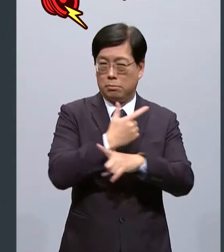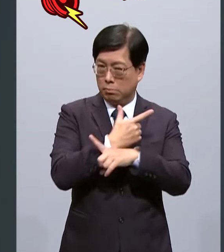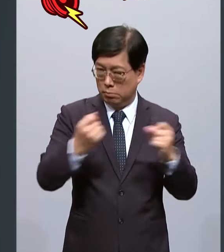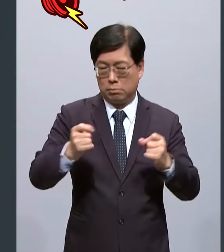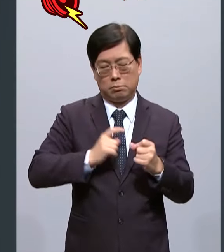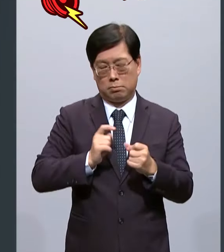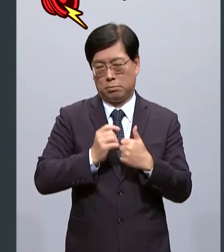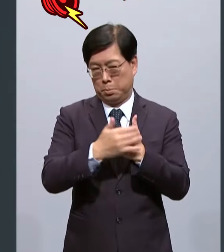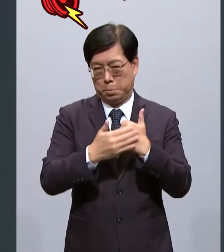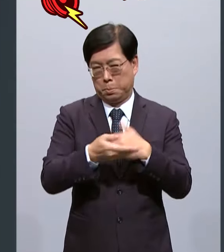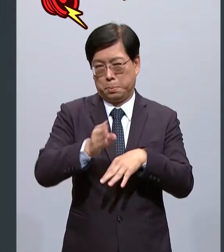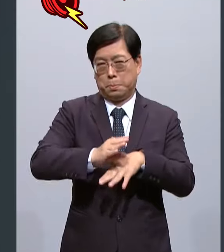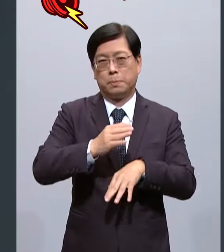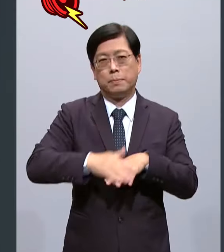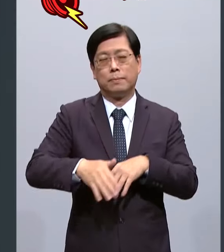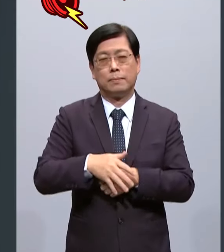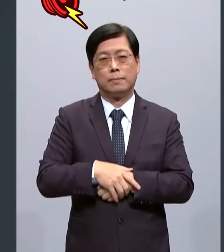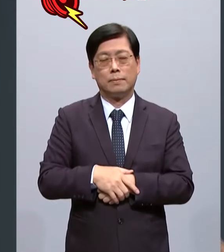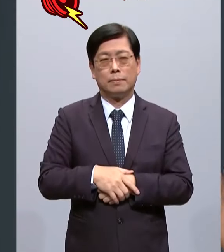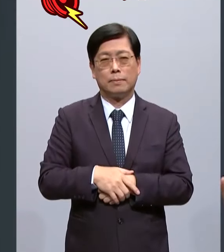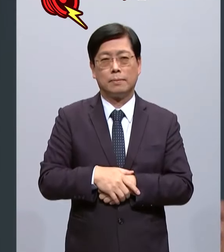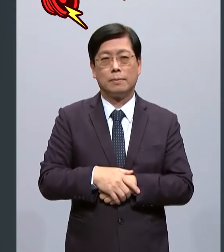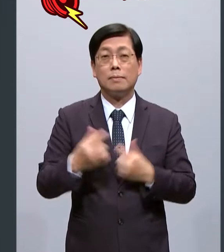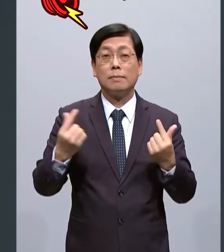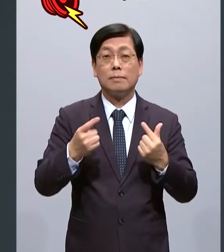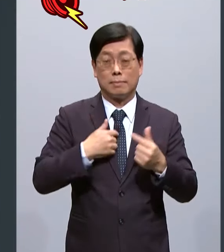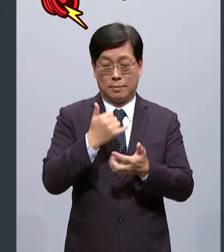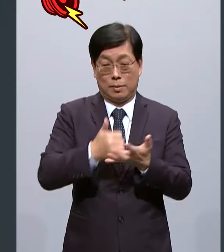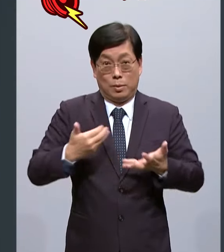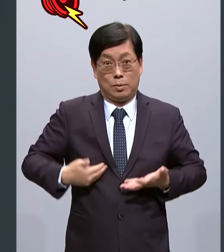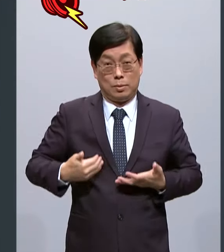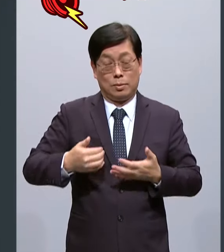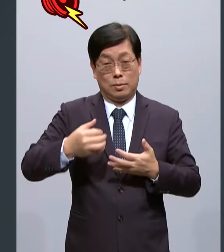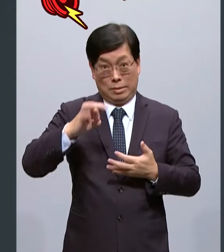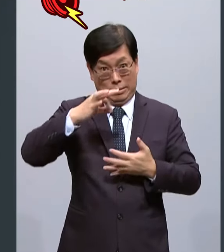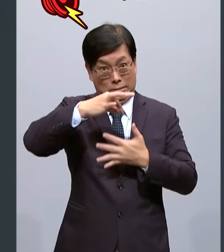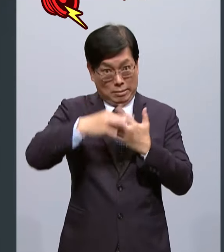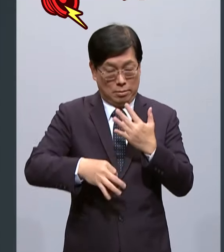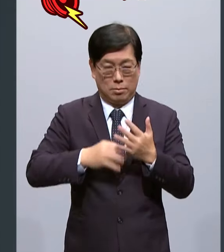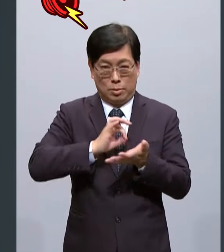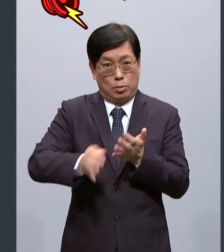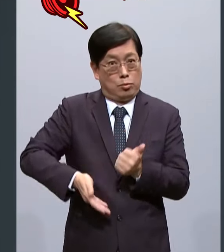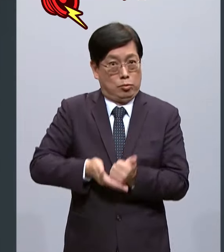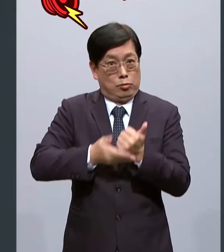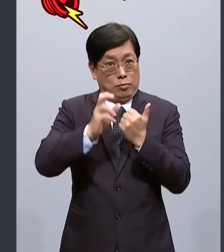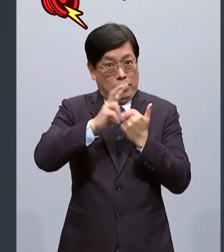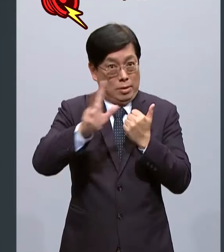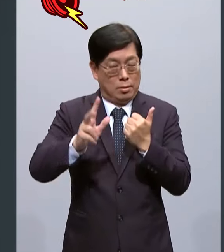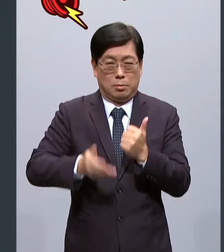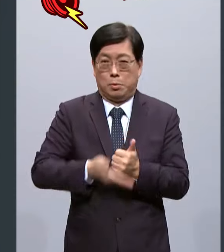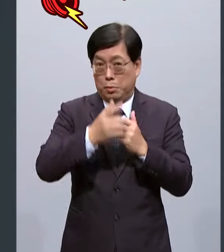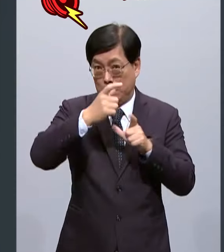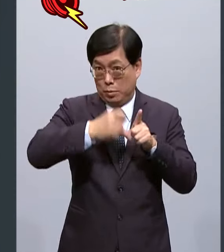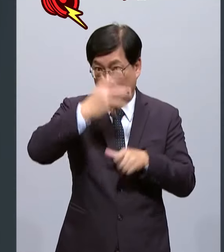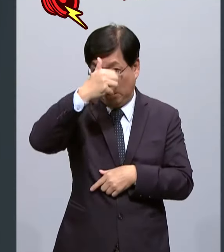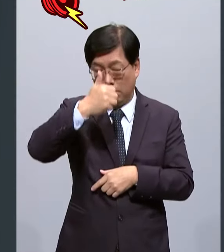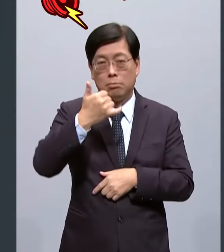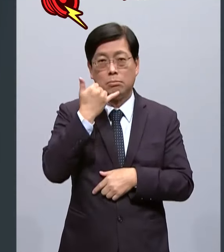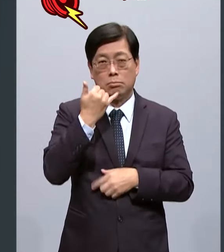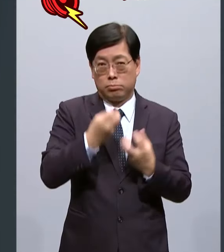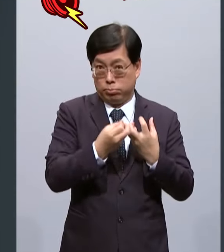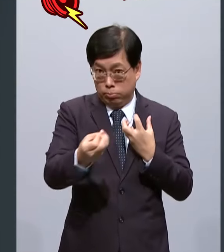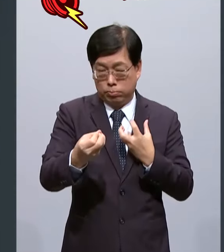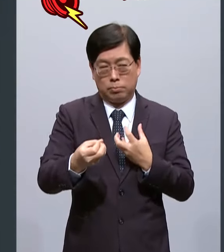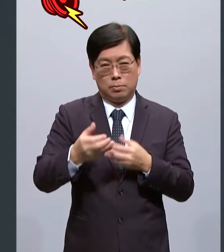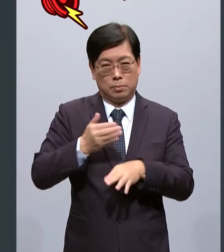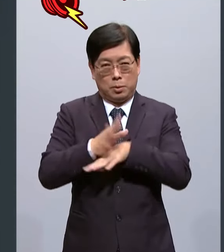会更加的保障特别是在退休金条例里面我会用鼓励的机制鼓励资方能够提拨超